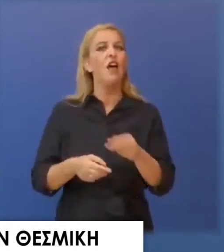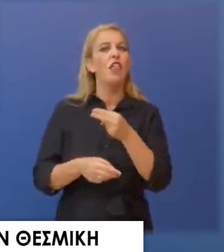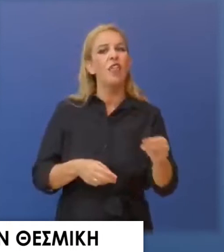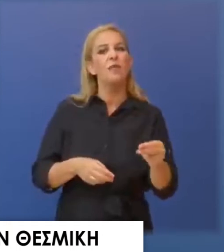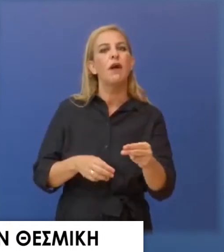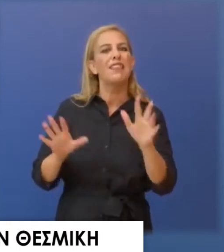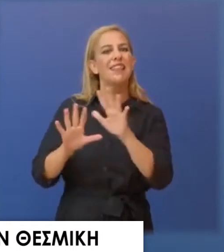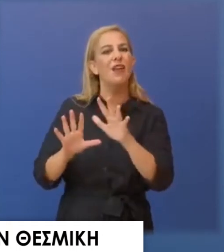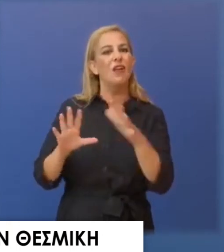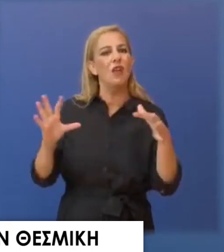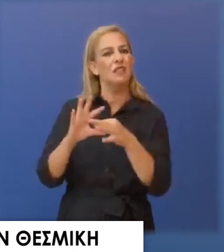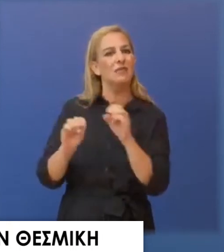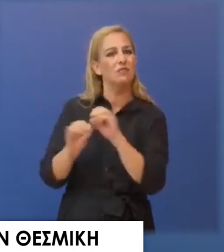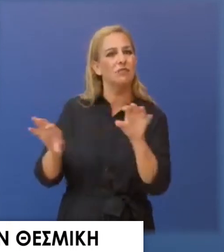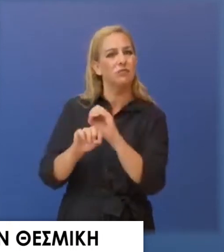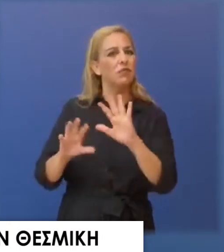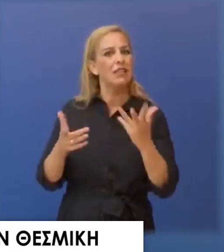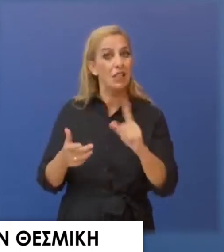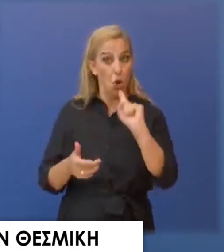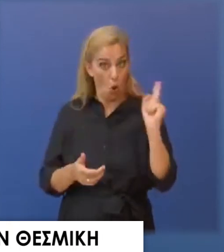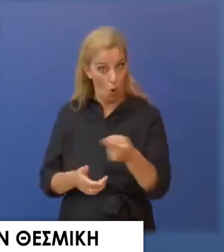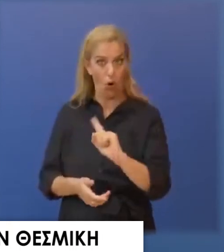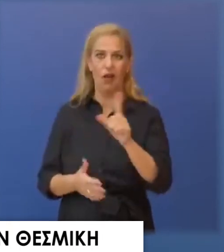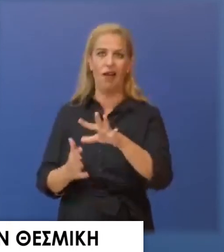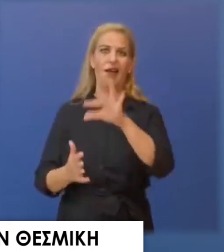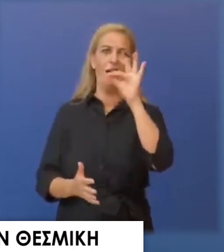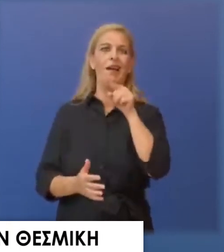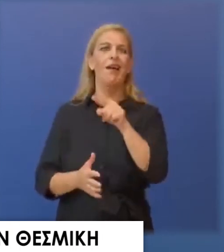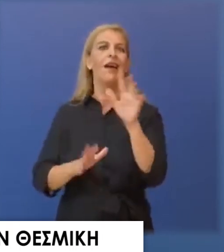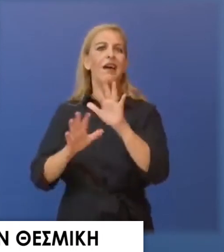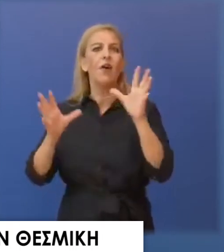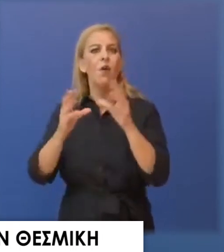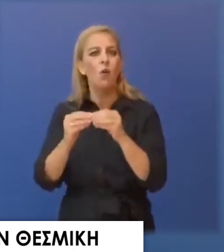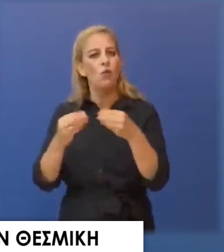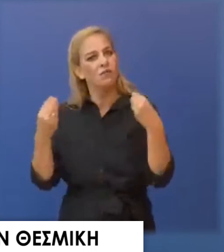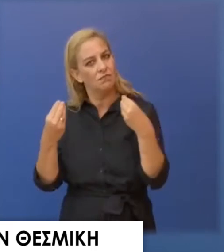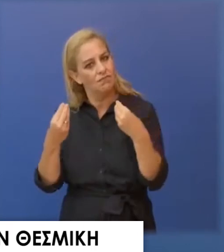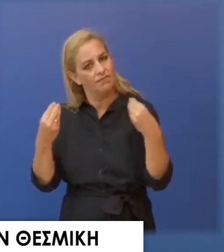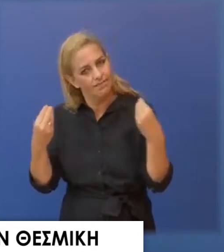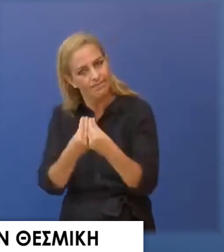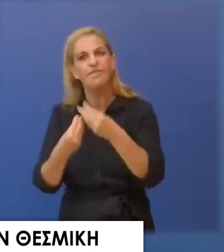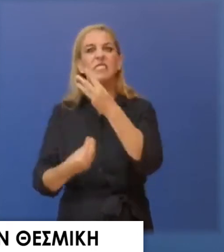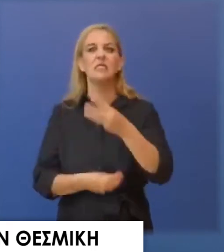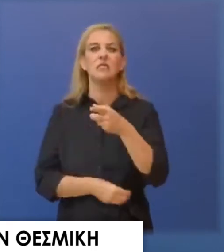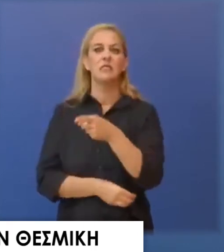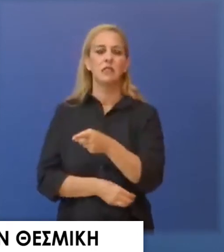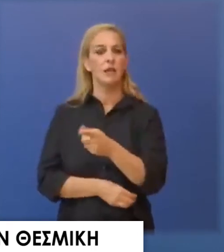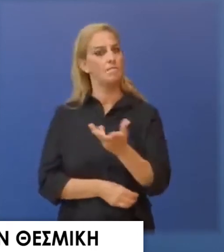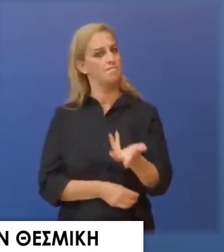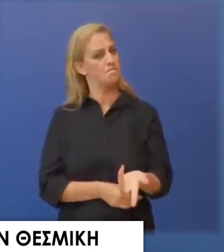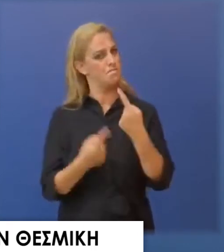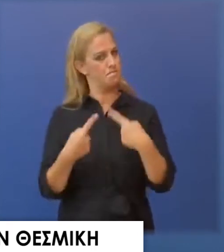την αξιωματική αντιπολίτευση μέσα ενημέρωσης δημιουργούν ένα δόλιο αφήγημα, το οποίο δεν μπορεί να απαντηθεί επί της ουσίας